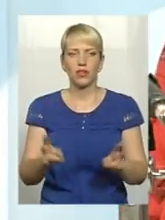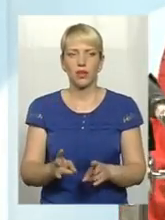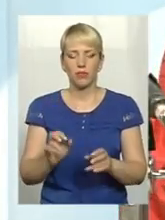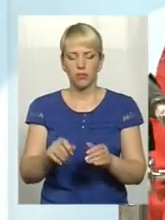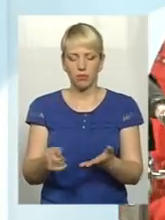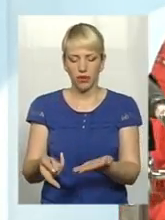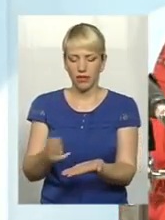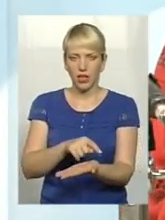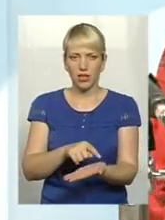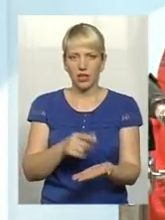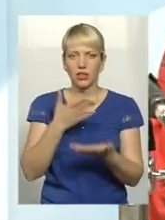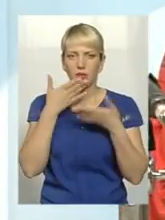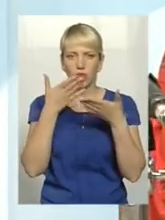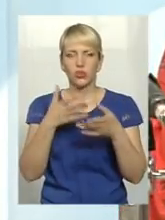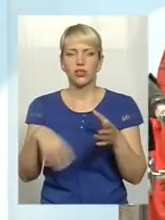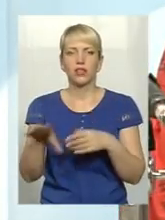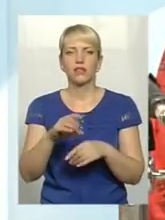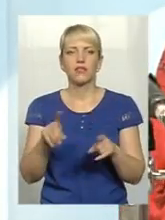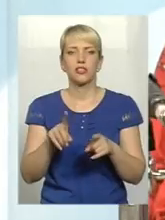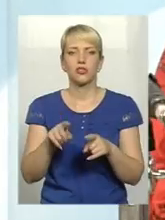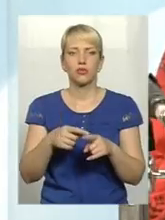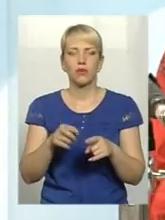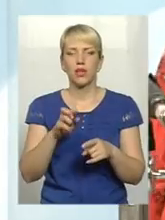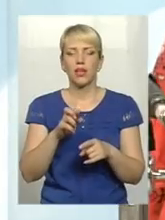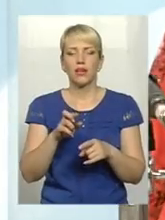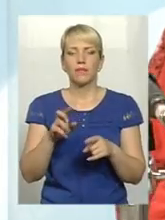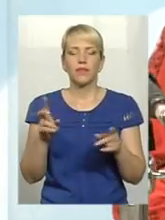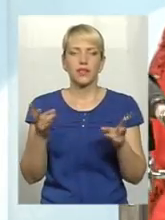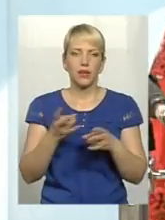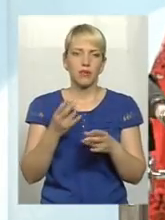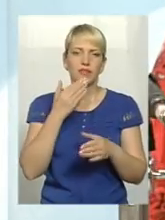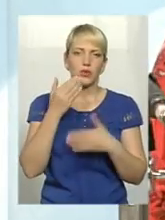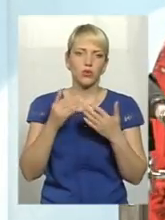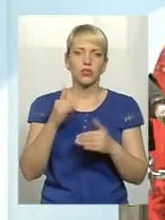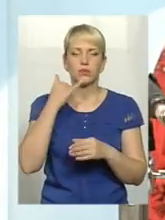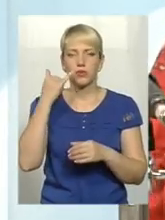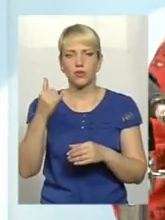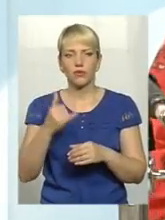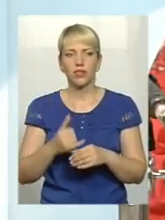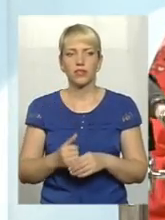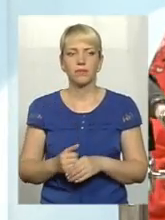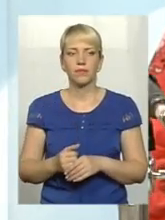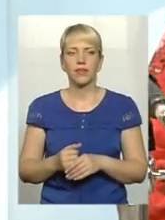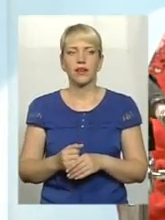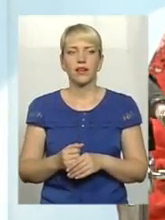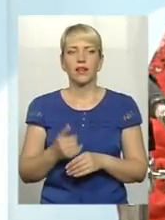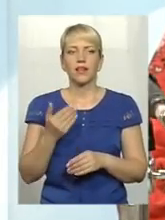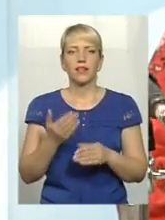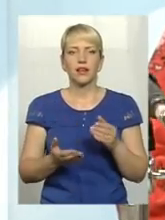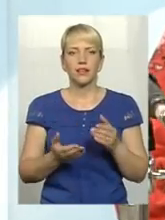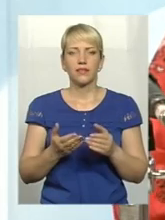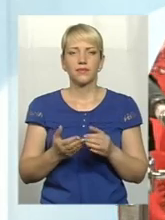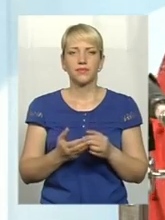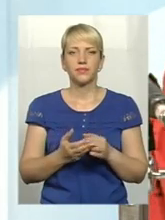відкрити і прочитати в селі, чи де би він не знаходився, куди він може принаймні зателефонувати. Навіть, якщо немає часу...